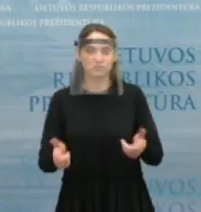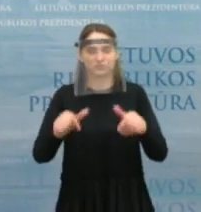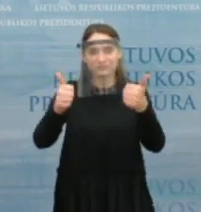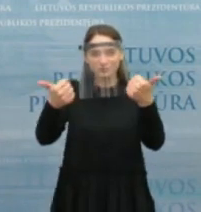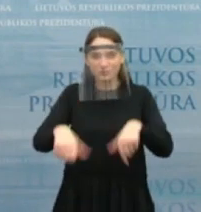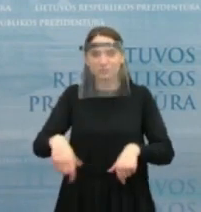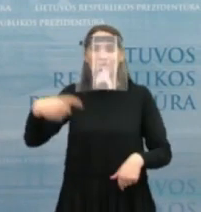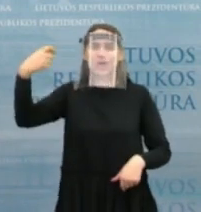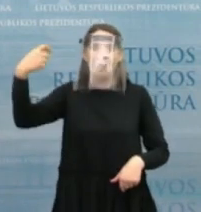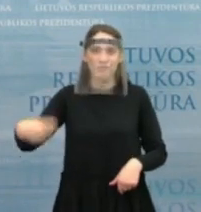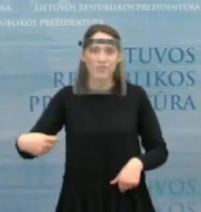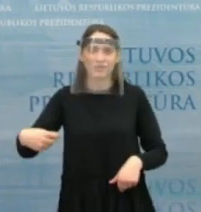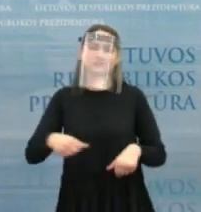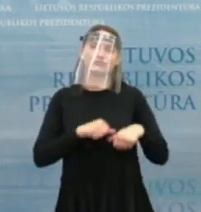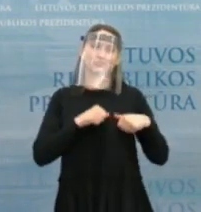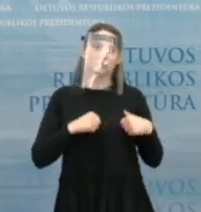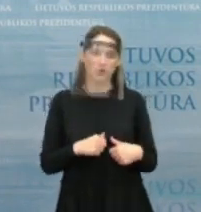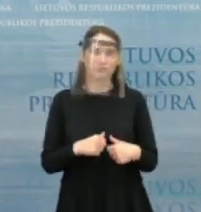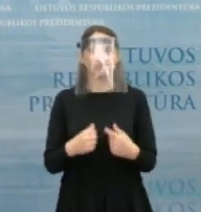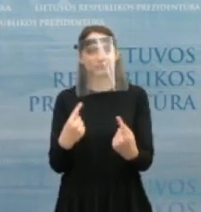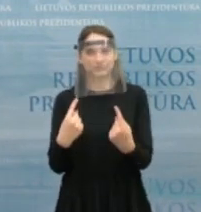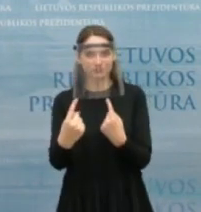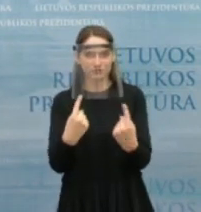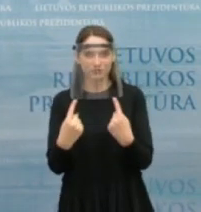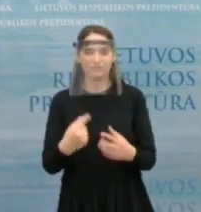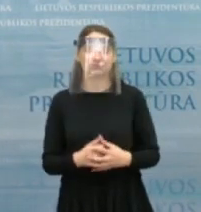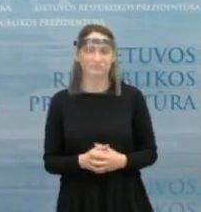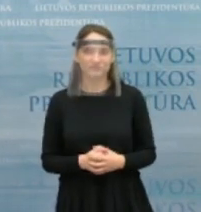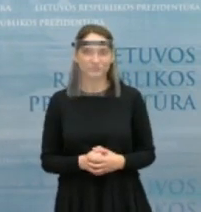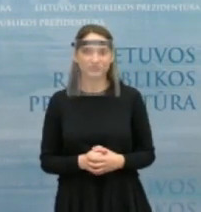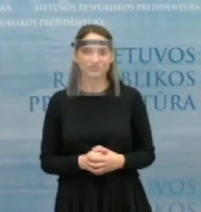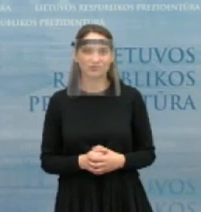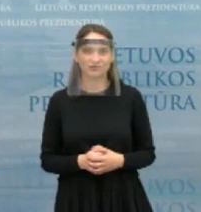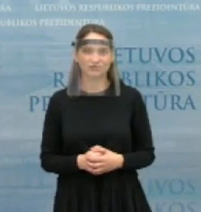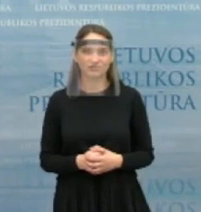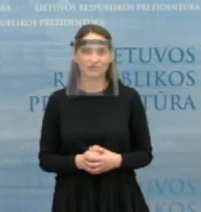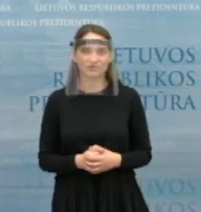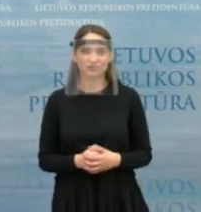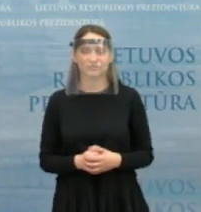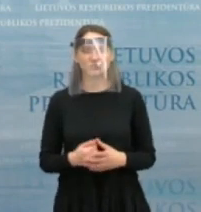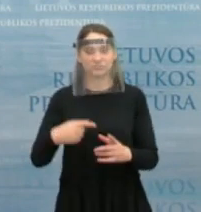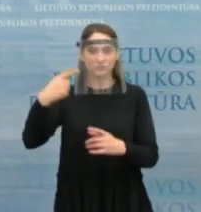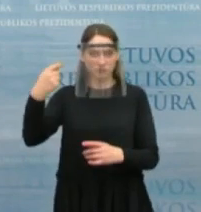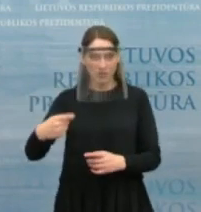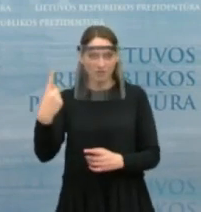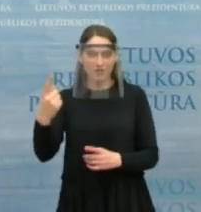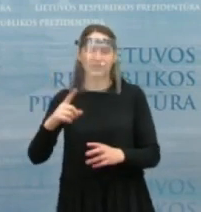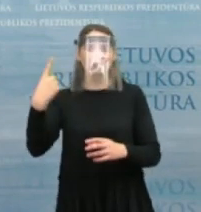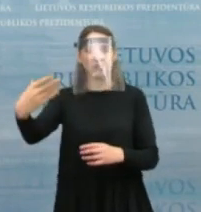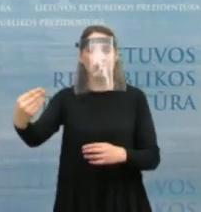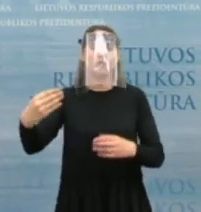pokalbį su Lietuvos Respublikos prezidentu ir jo komandos atstovais.